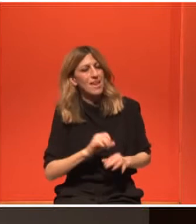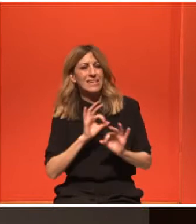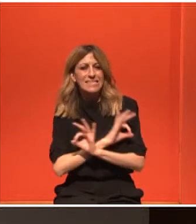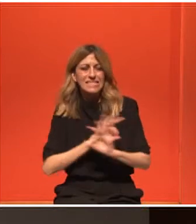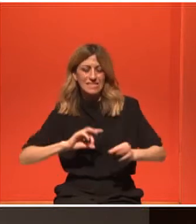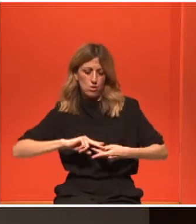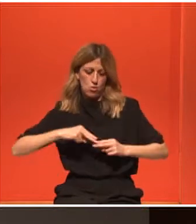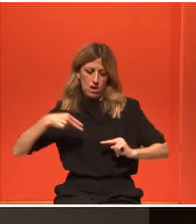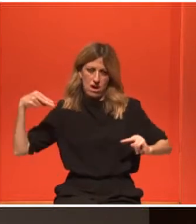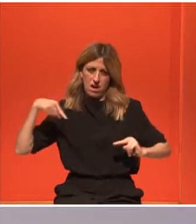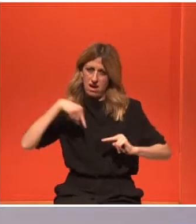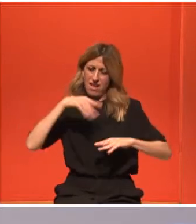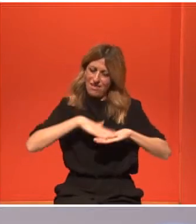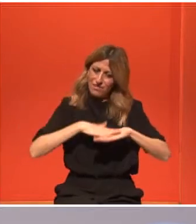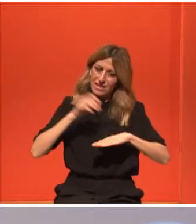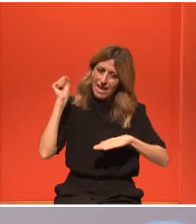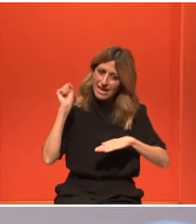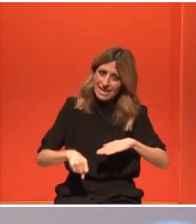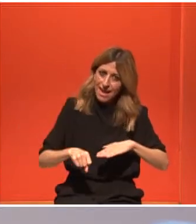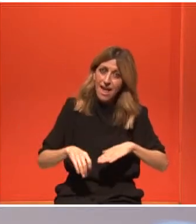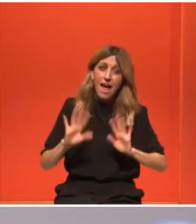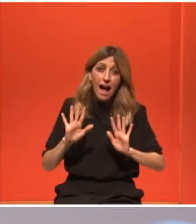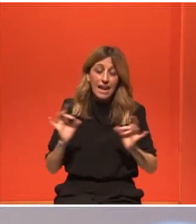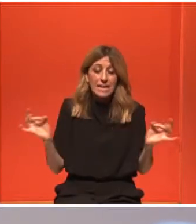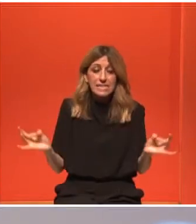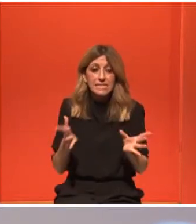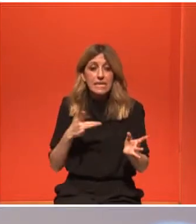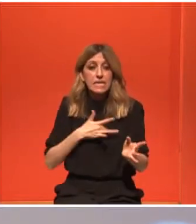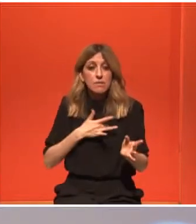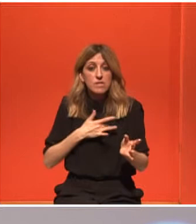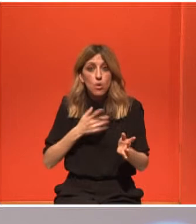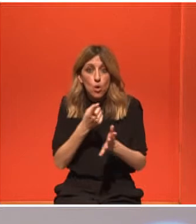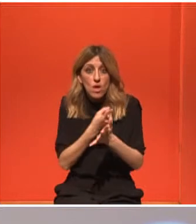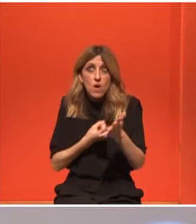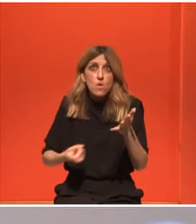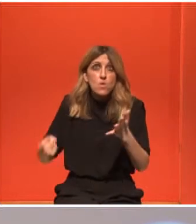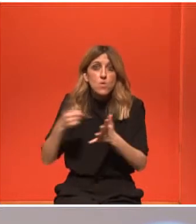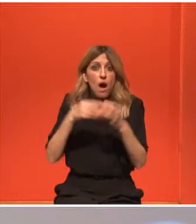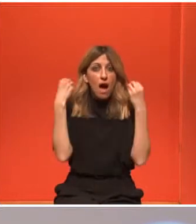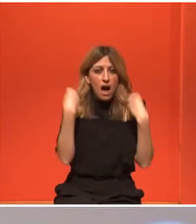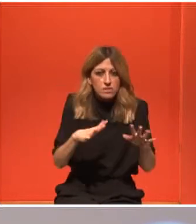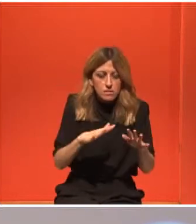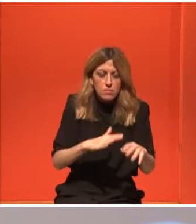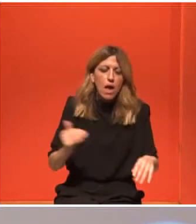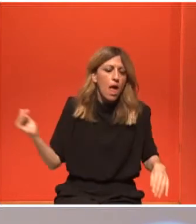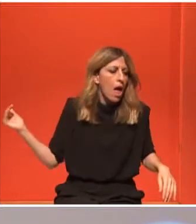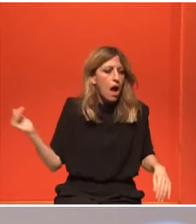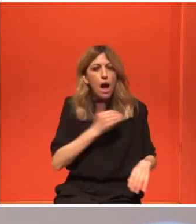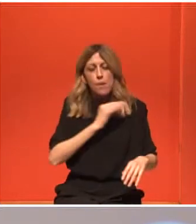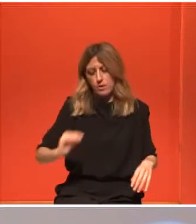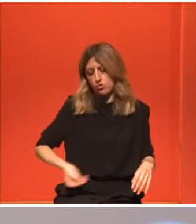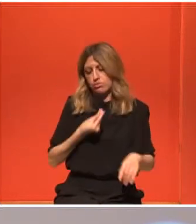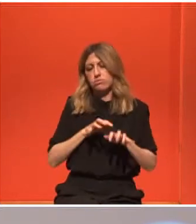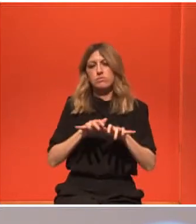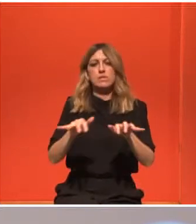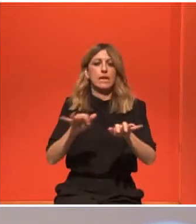κάτω από συγκεκριμένες συνθήκες, αυτό, πώς να το πω, φουντώνει και σου δίνει αυτό το οποίο τώρα λέγεται